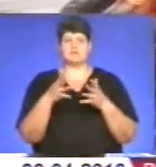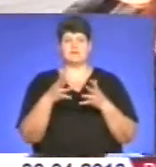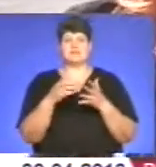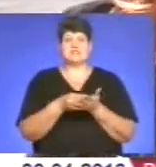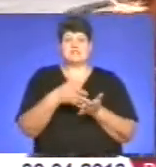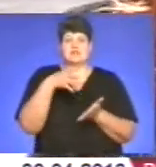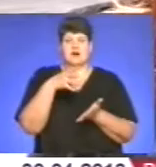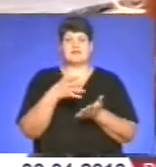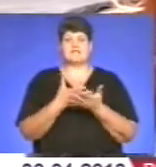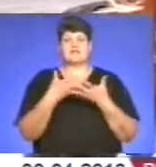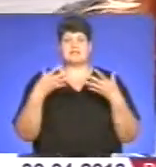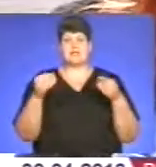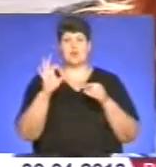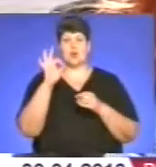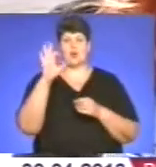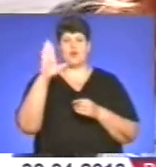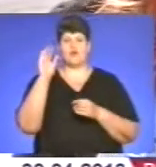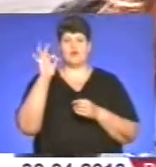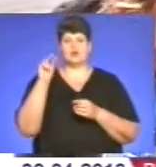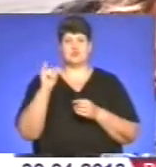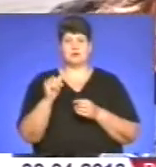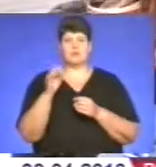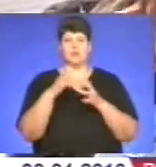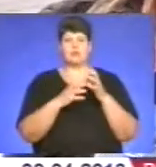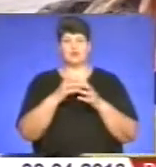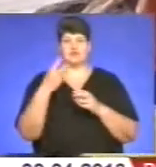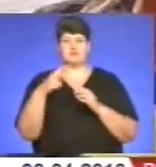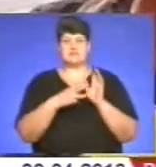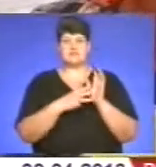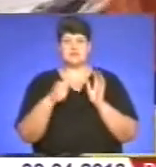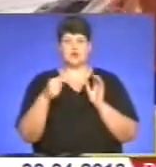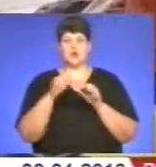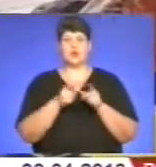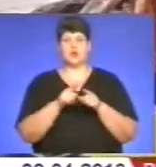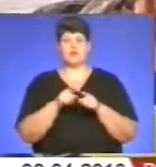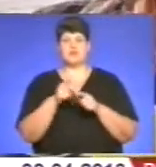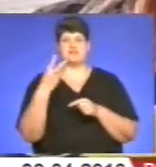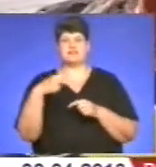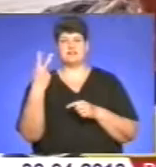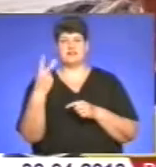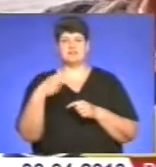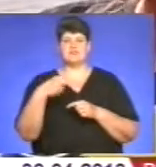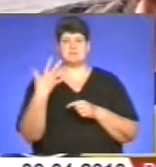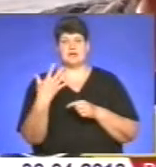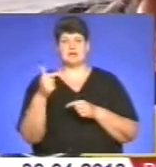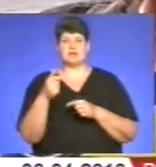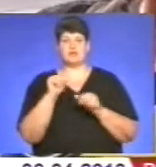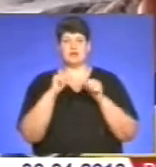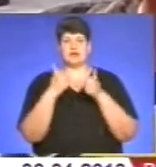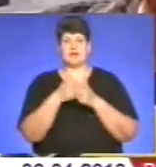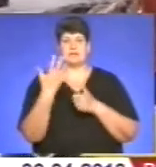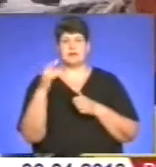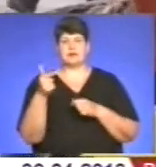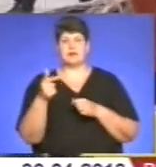Картопля – 2,50 гривень. Помідори – 28 гривень. Огірки – 22-25 гривень. Буряк – 5 гривень.